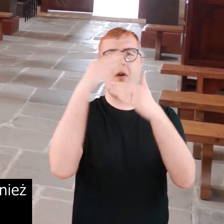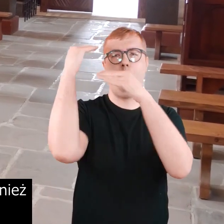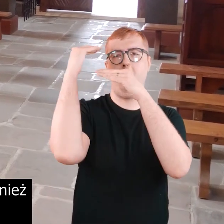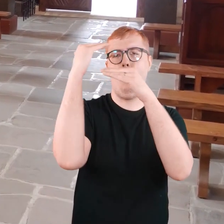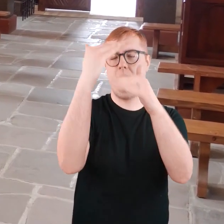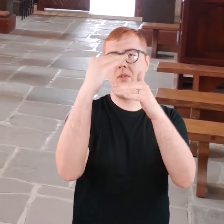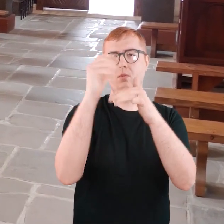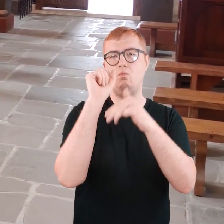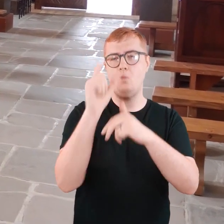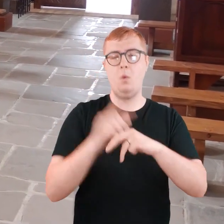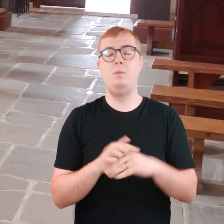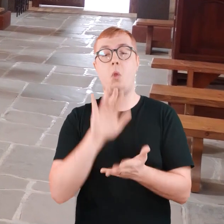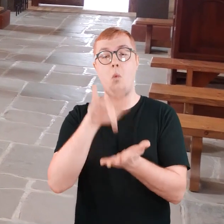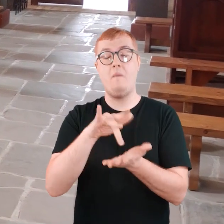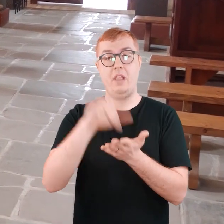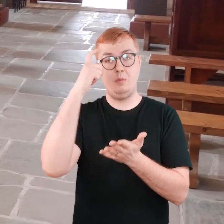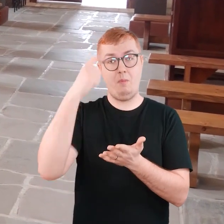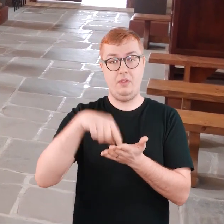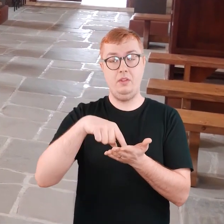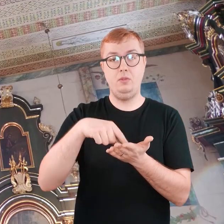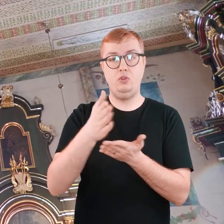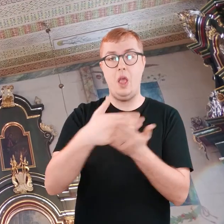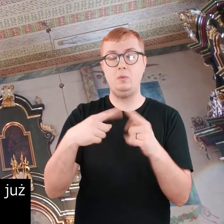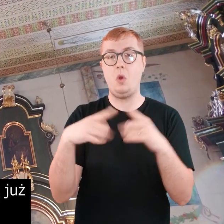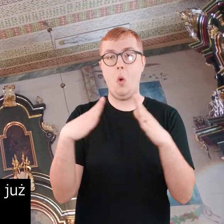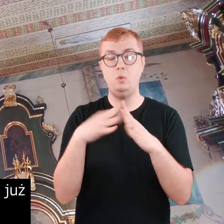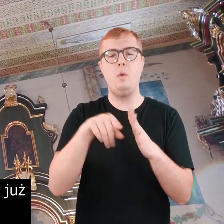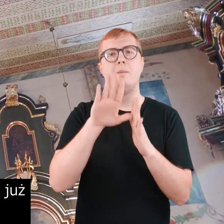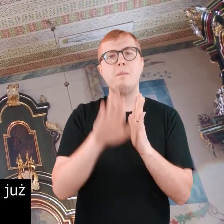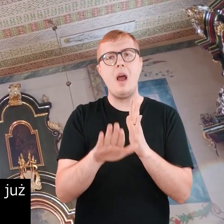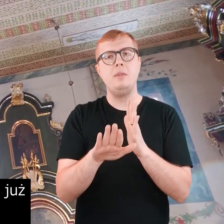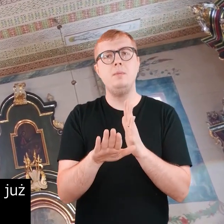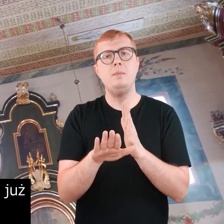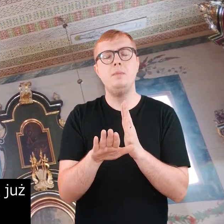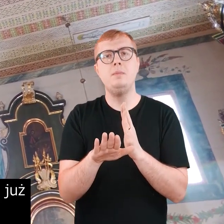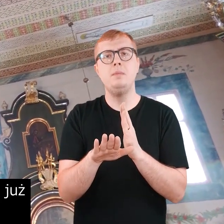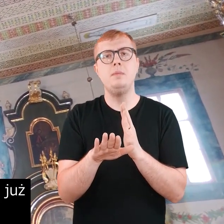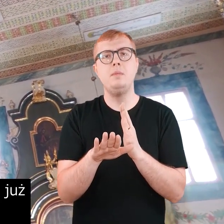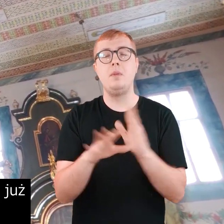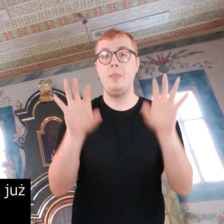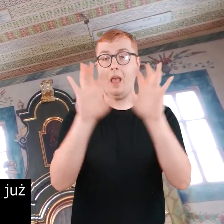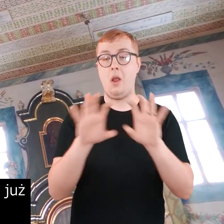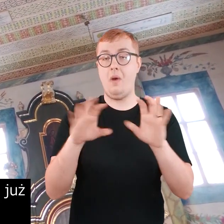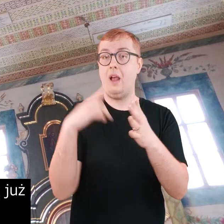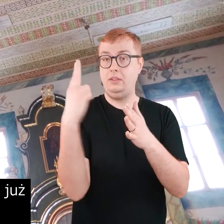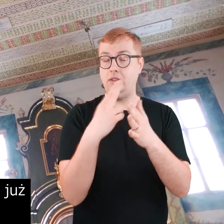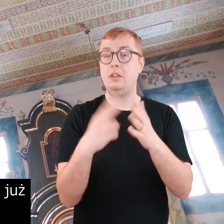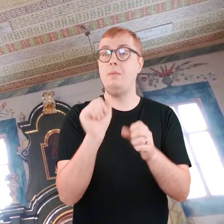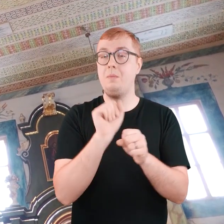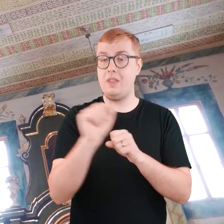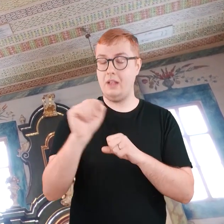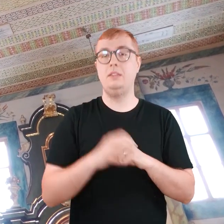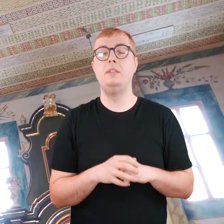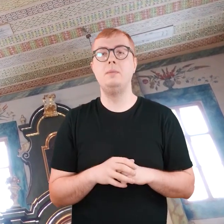kościoła, czyli w tej głównej części na samym środku. I on również posiada wspomnianą już wcześniej dekorację